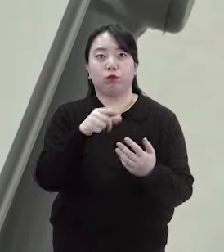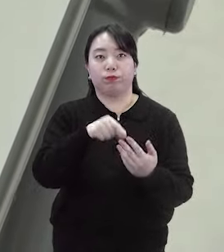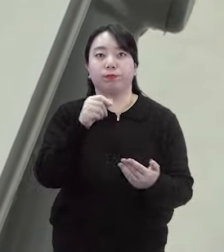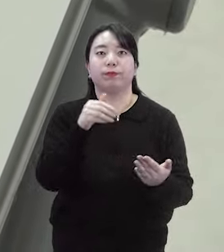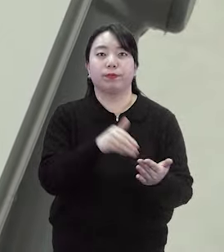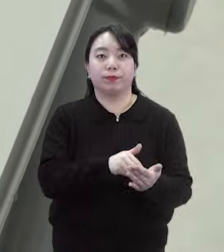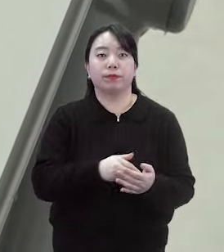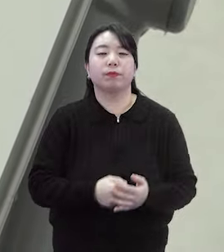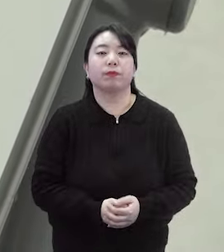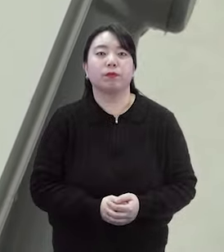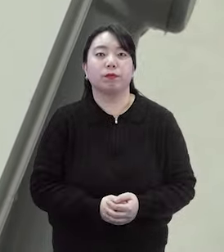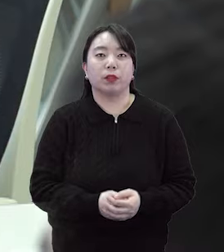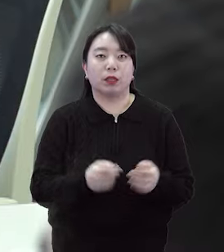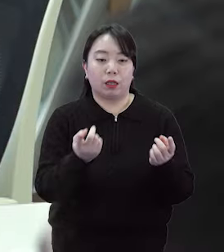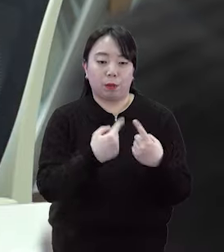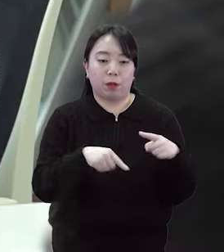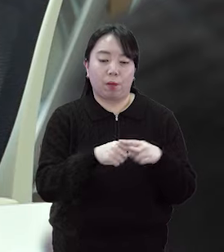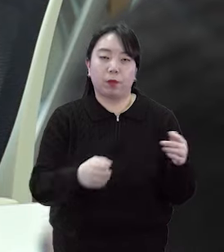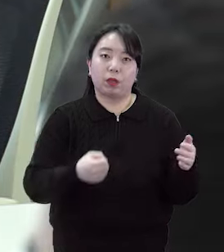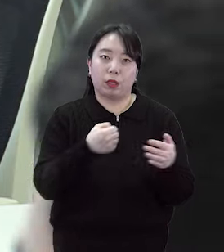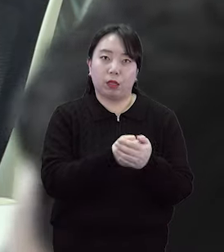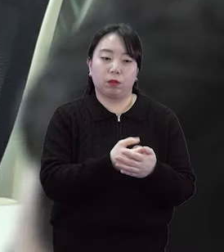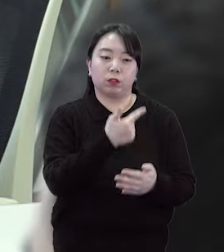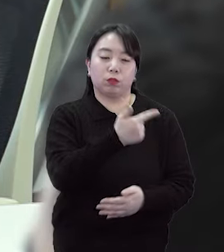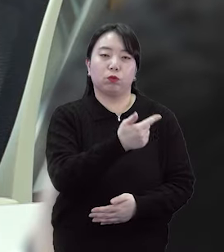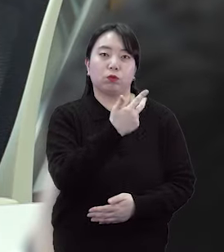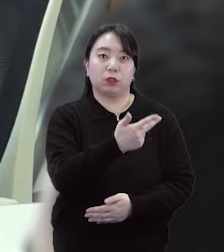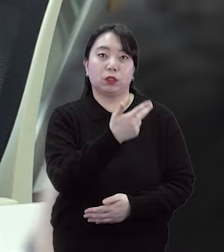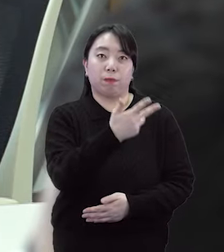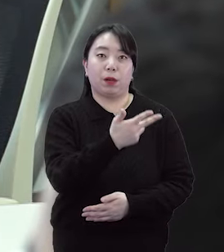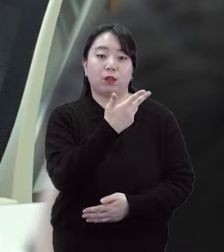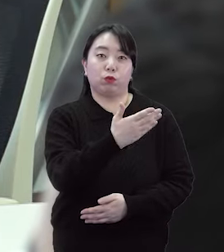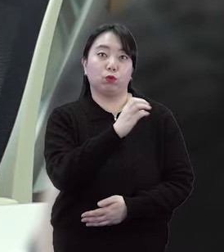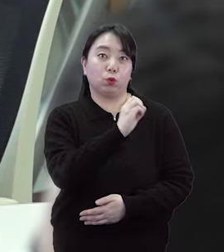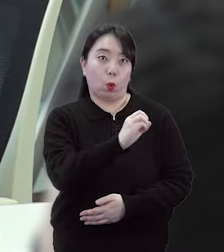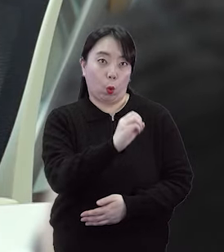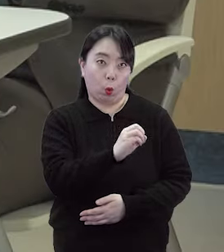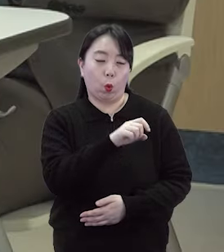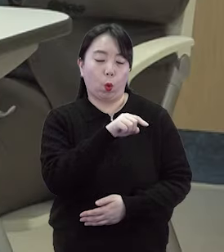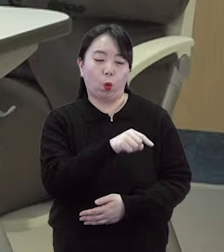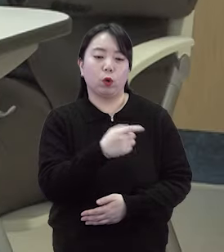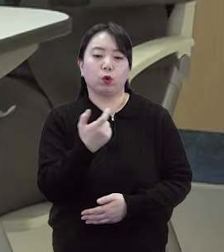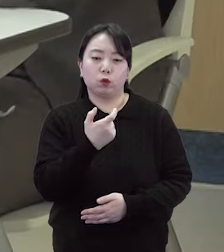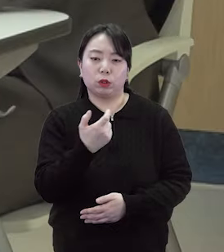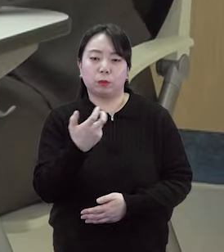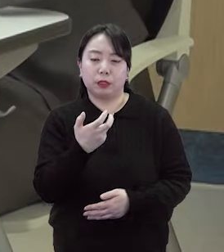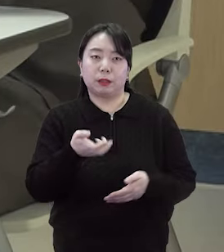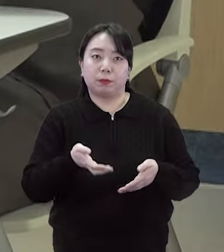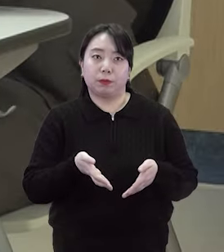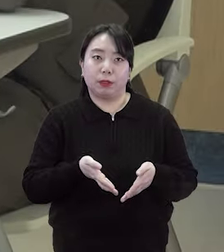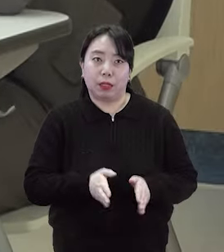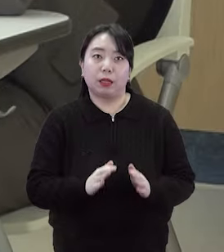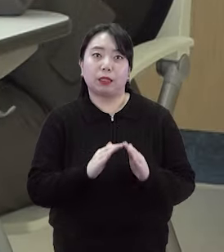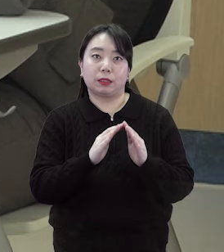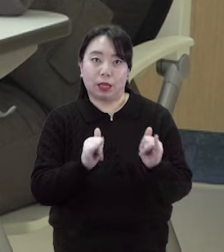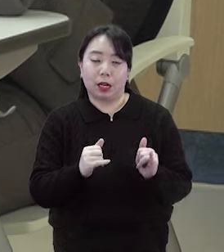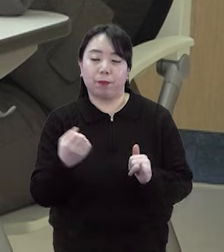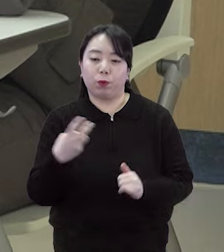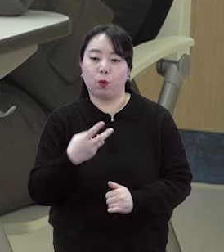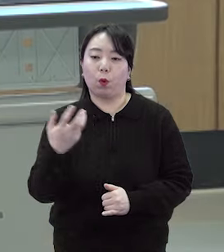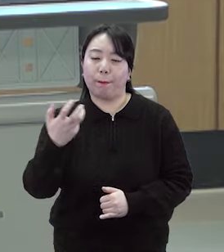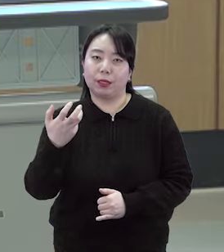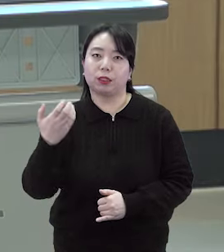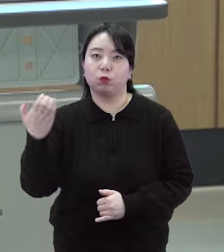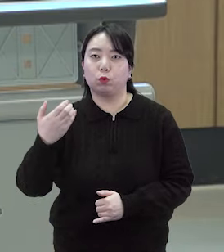선정했습니다 함께할 결심 678900은 60, 70년대생부터 80, 90,